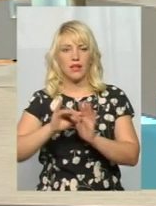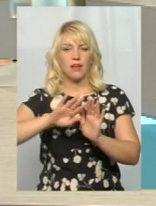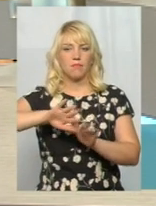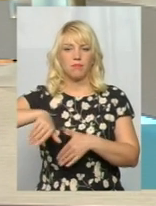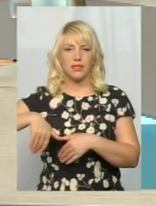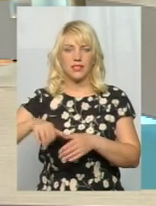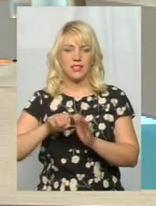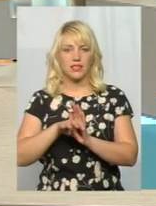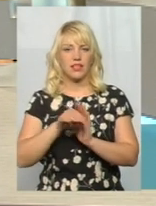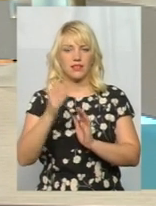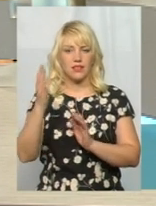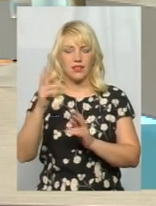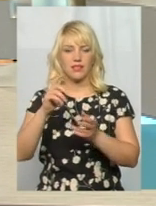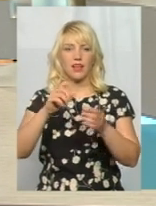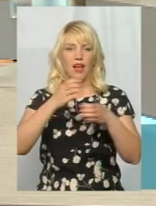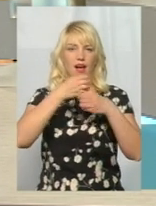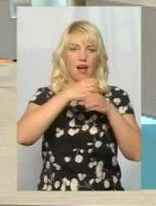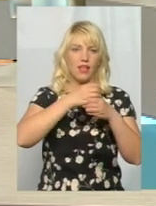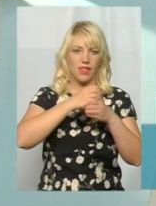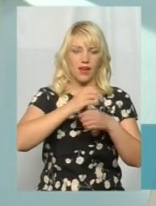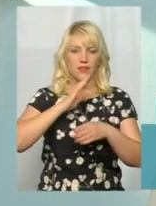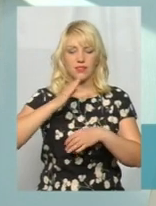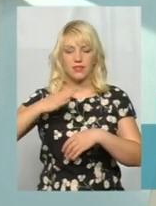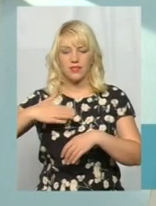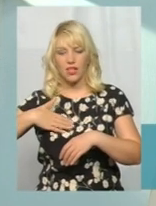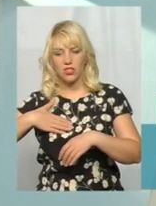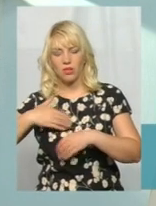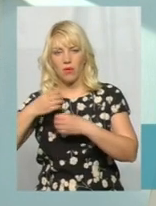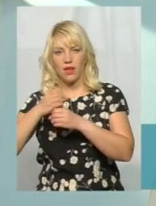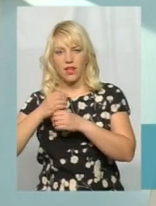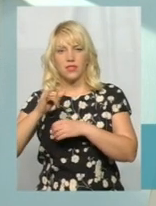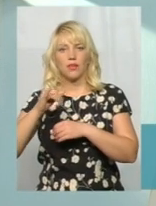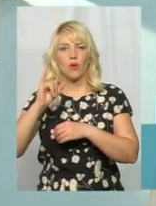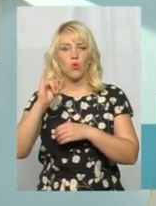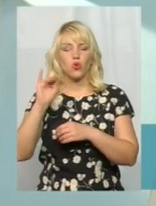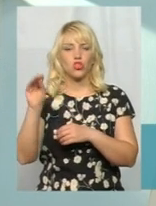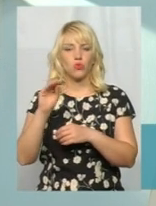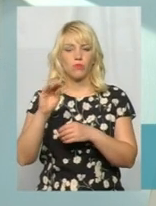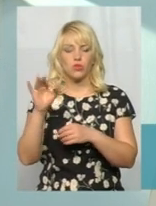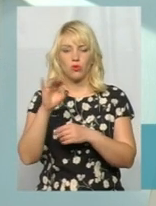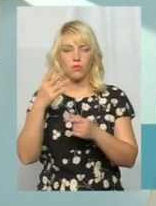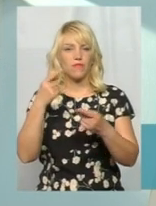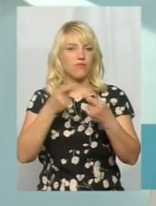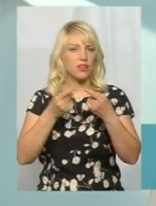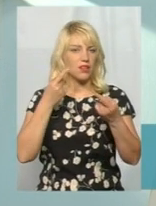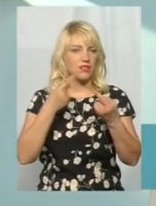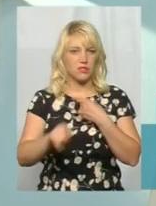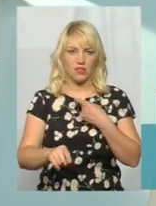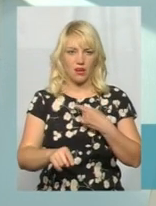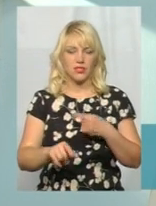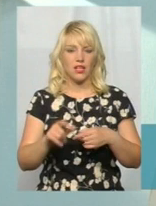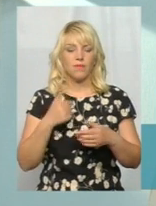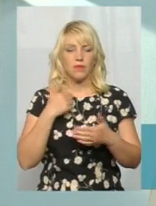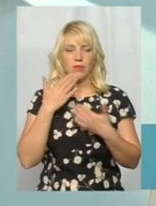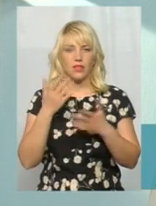скиду з нашими аналізами уже у Житомицькій області дуже сильно відрізняються. І таке запитання, чому вже рік